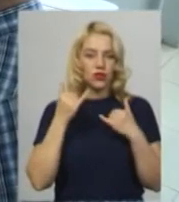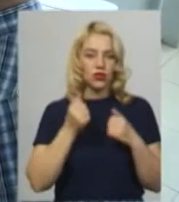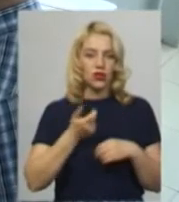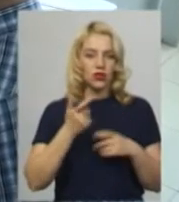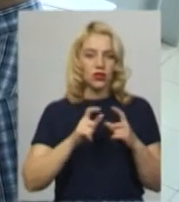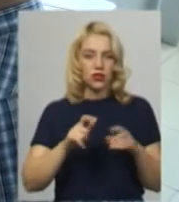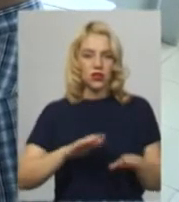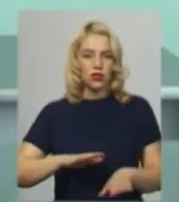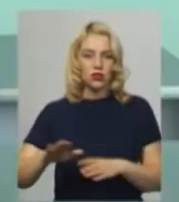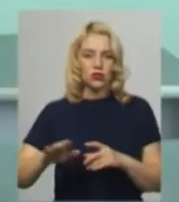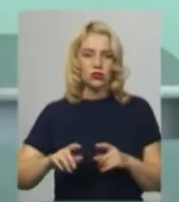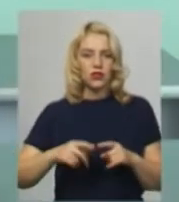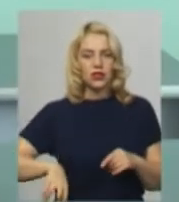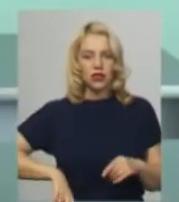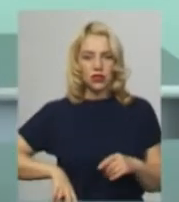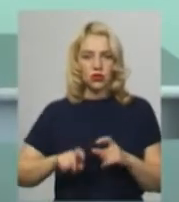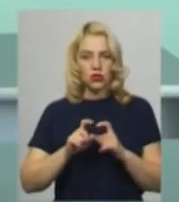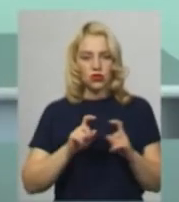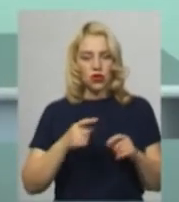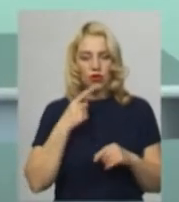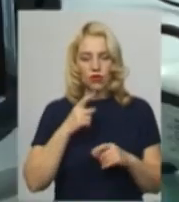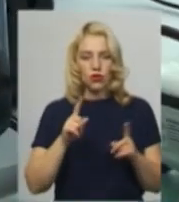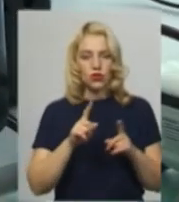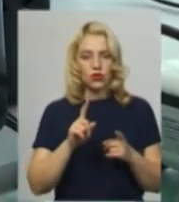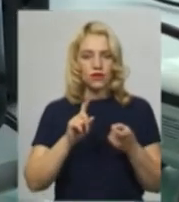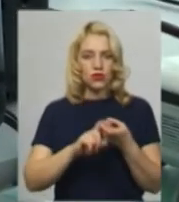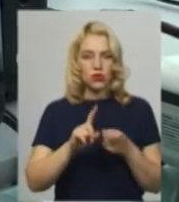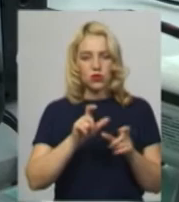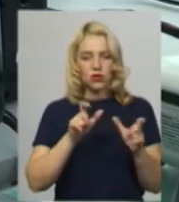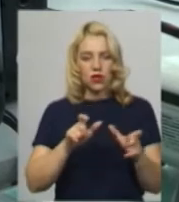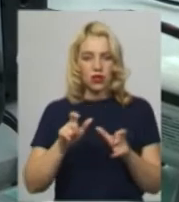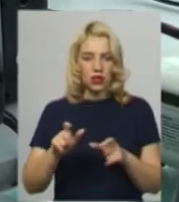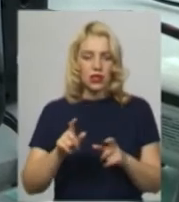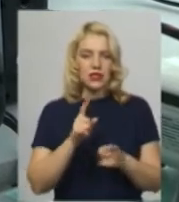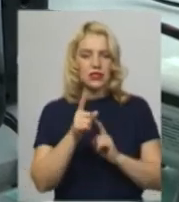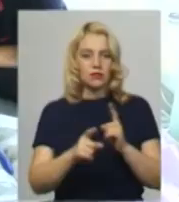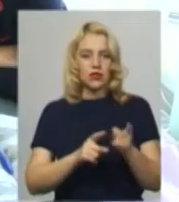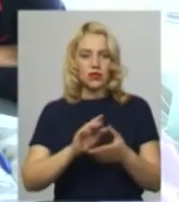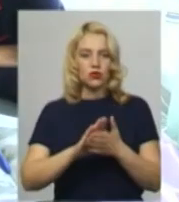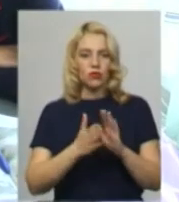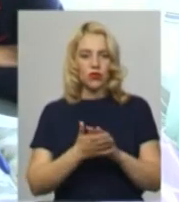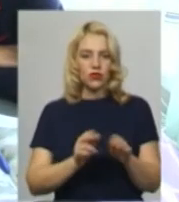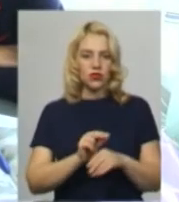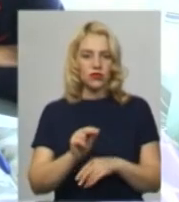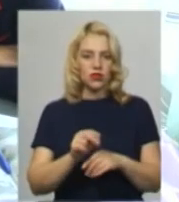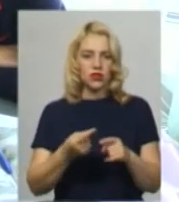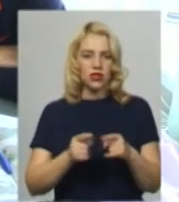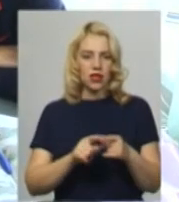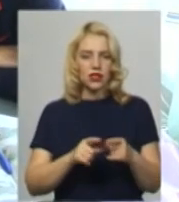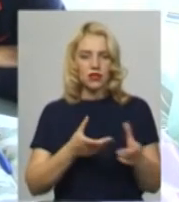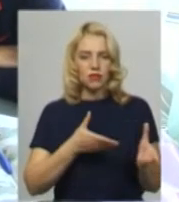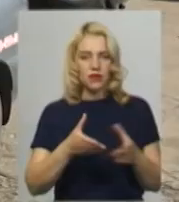Заступник директора автошколи Микола Муха каже, у зв'язку з карантином на курсах водіїв змінилися умови навчання. А це додає вплину на